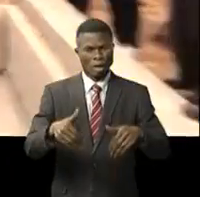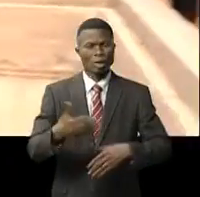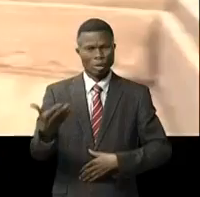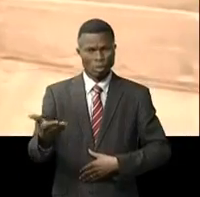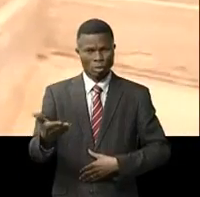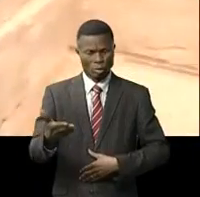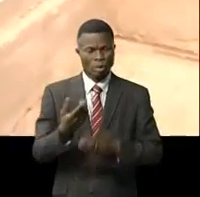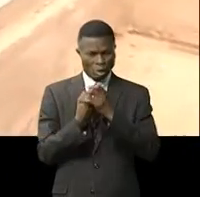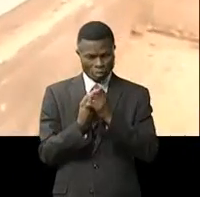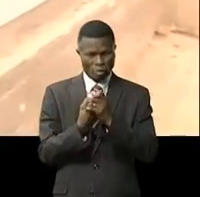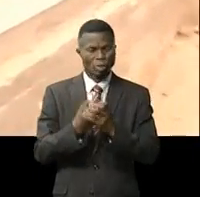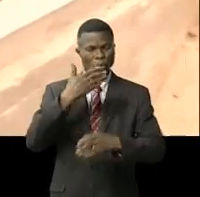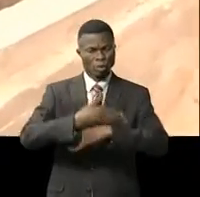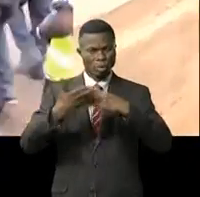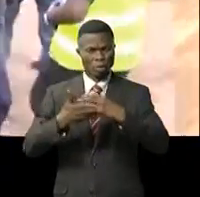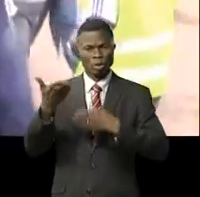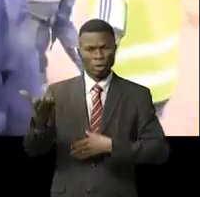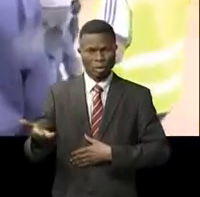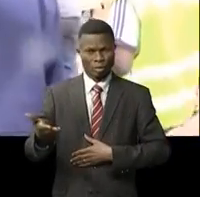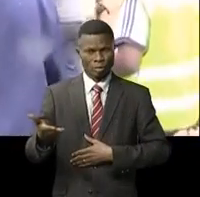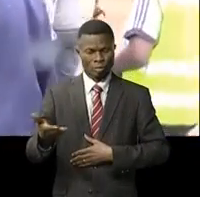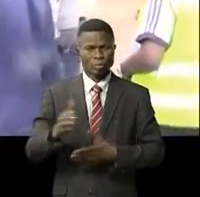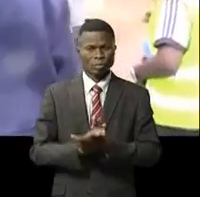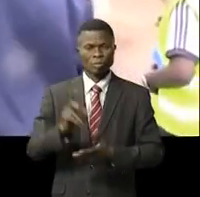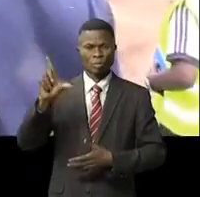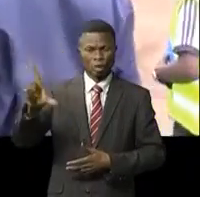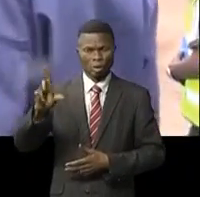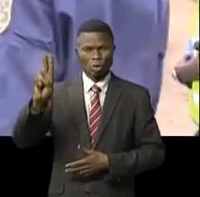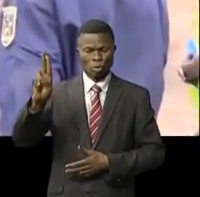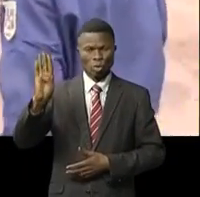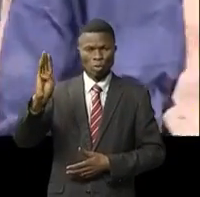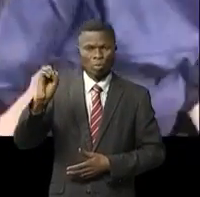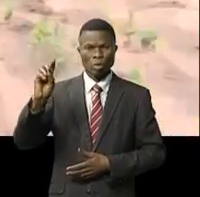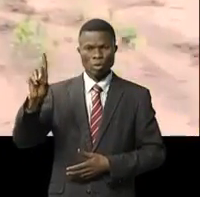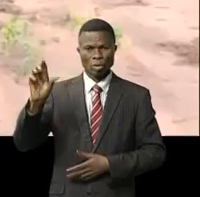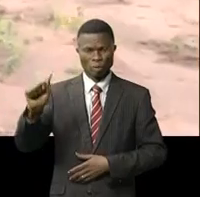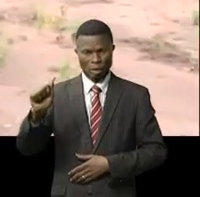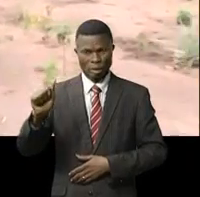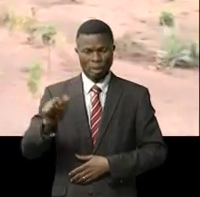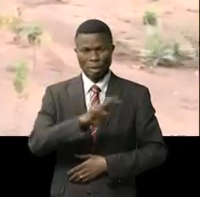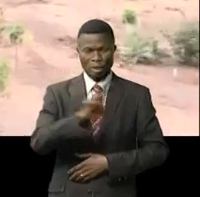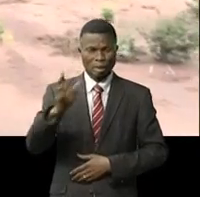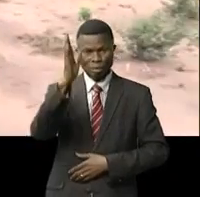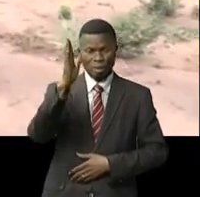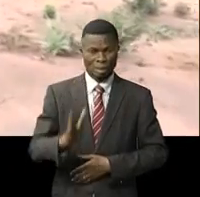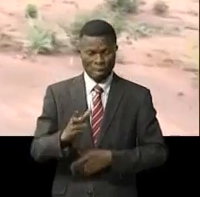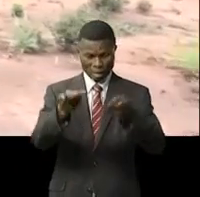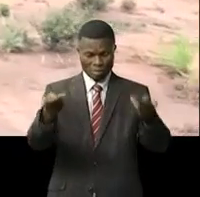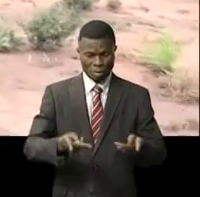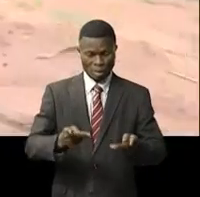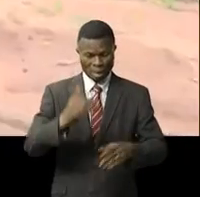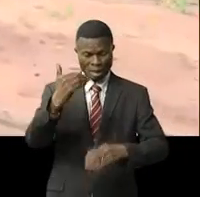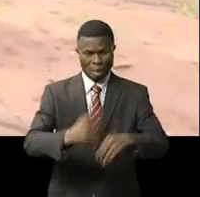elle est en cours de construction. A Lubonday dans le Kassaï central par contre sous les 2500 hectares prévus pour les